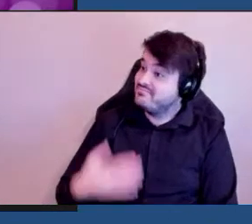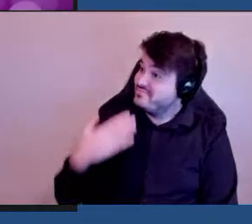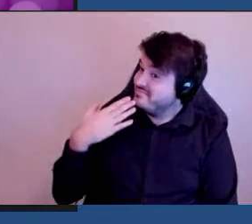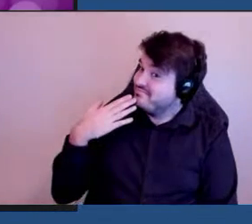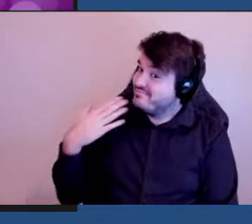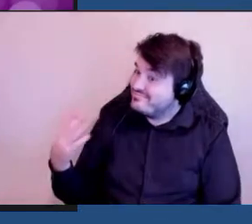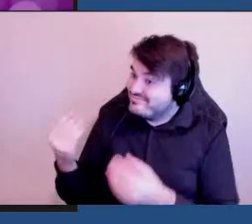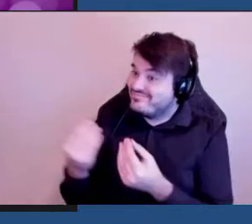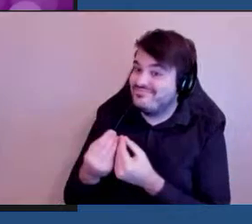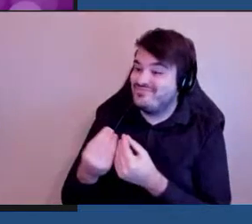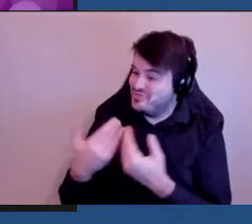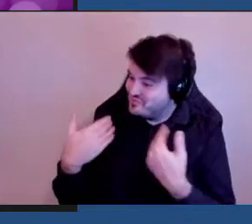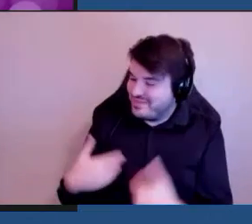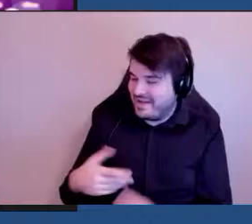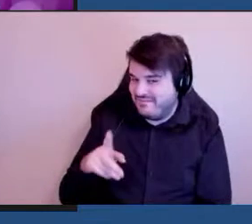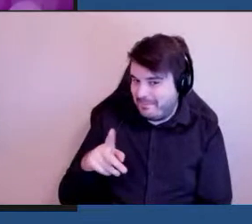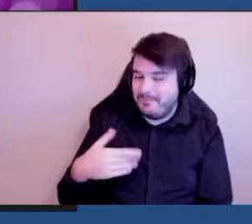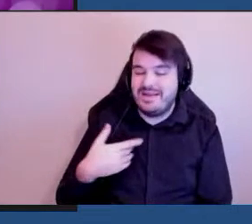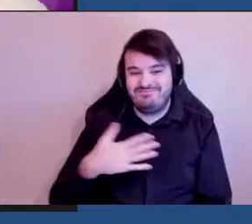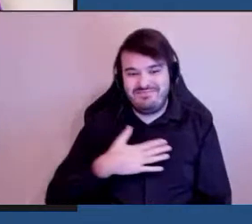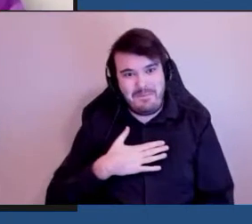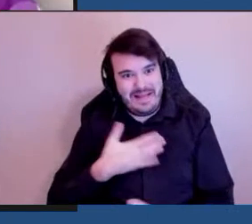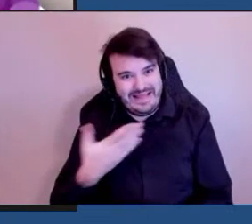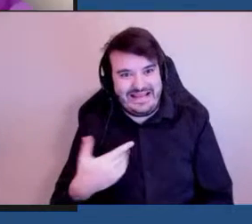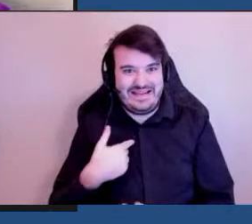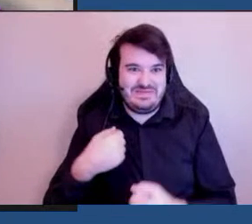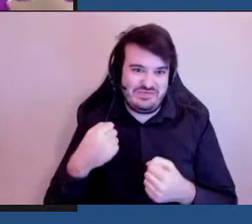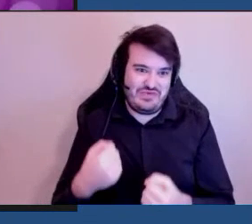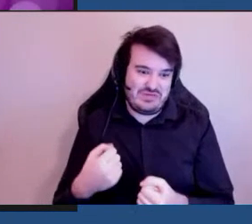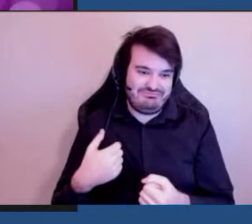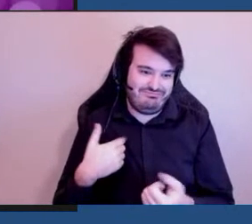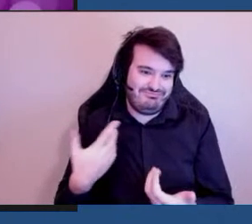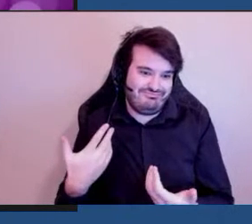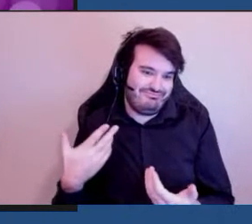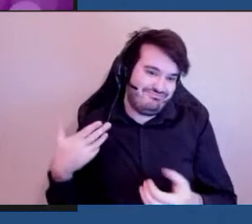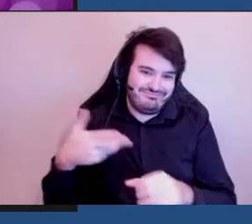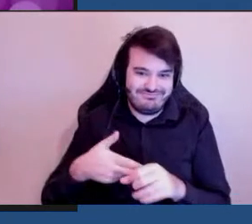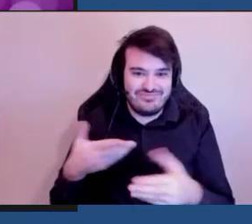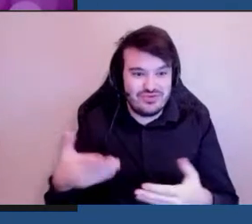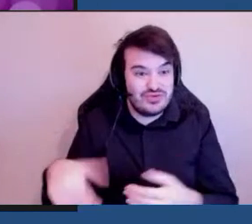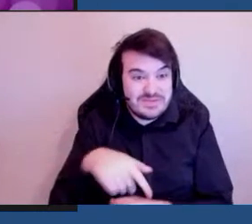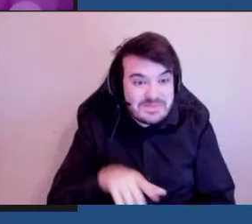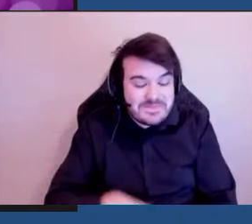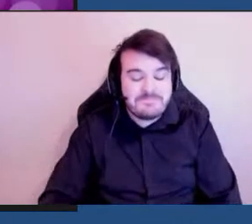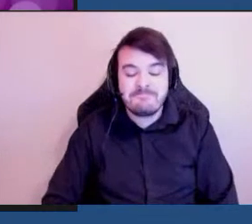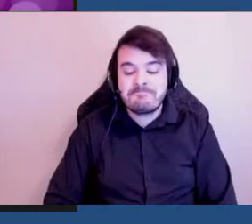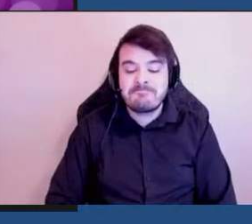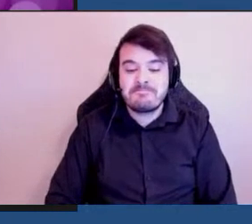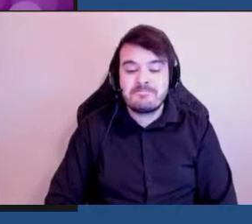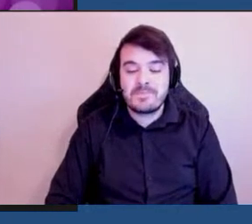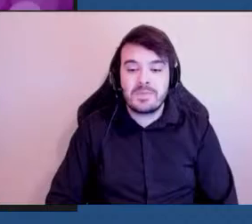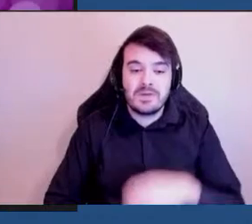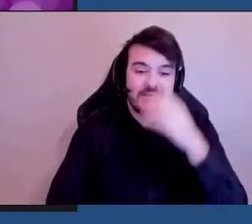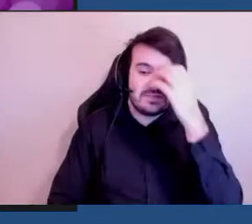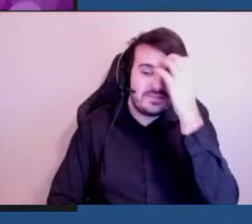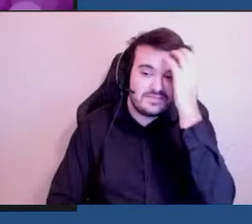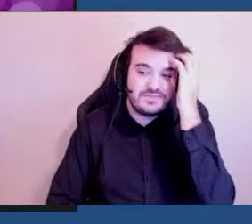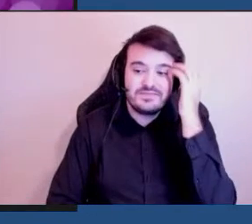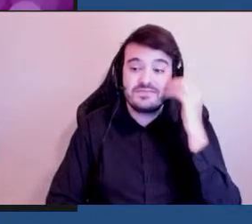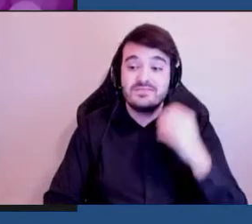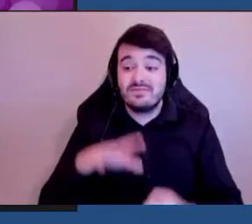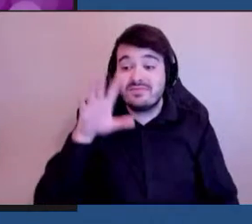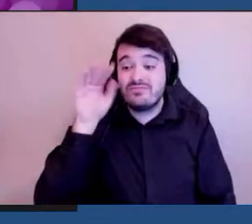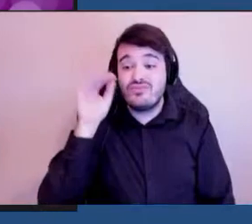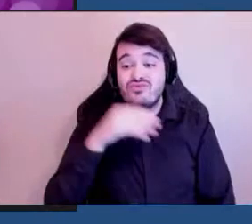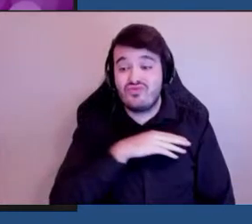Merci beaucoup. Il me fait plaisir d'être des vôtres. Alors, monsieur le maire,